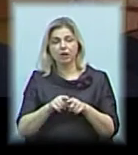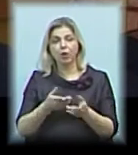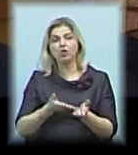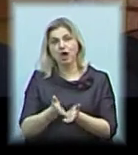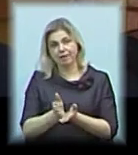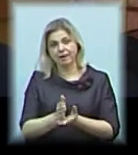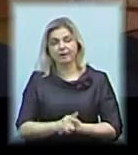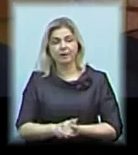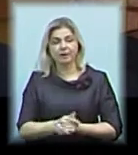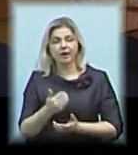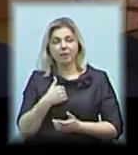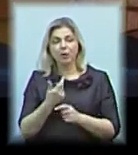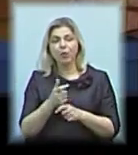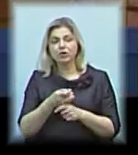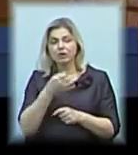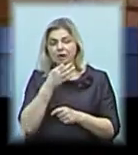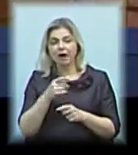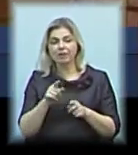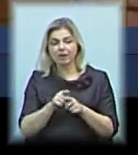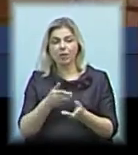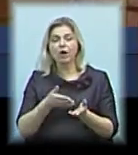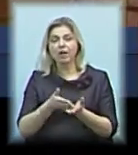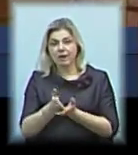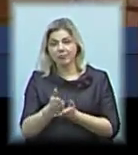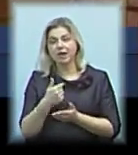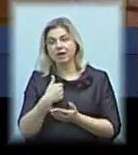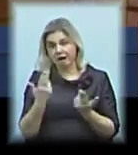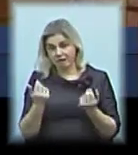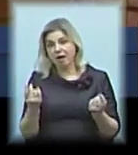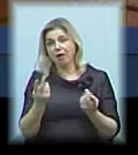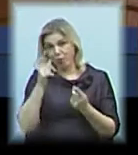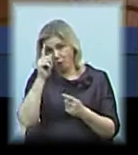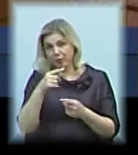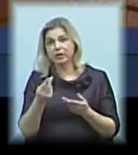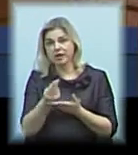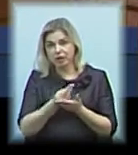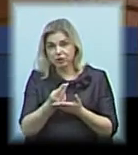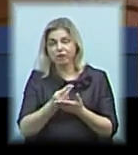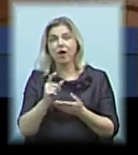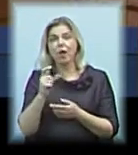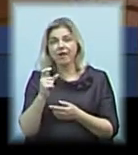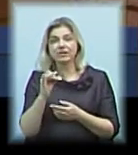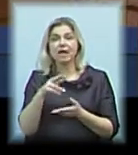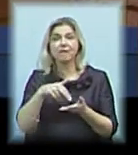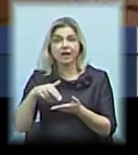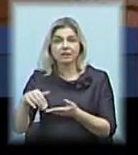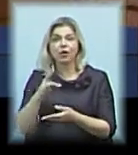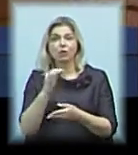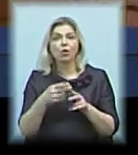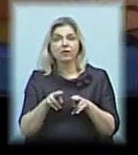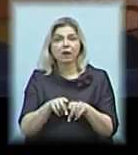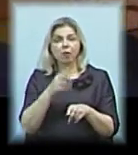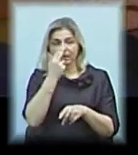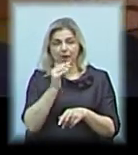подобається цей напрямок. Також я, звичайно, володію звичайним олівцем, пензлом і так далі. Але це такий